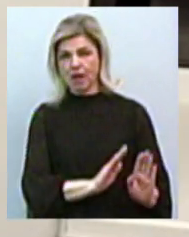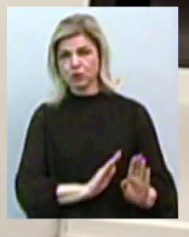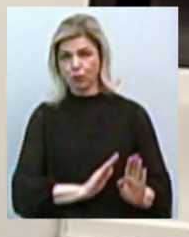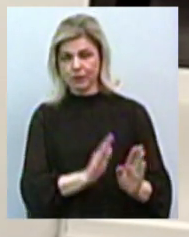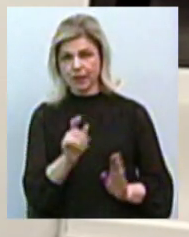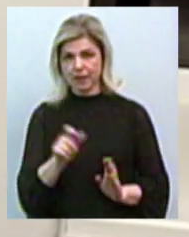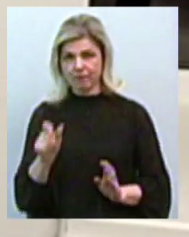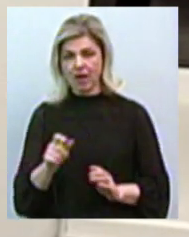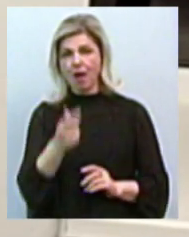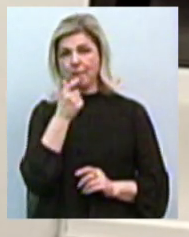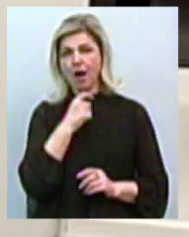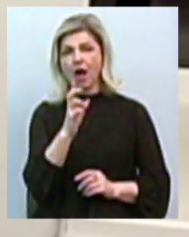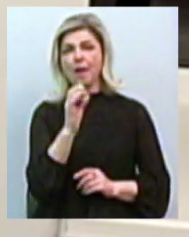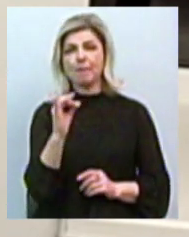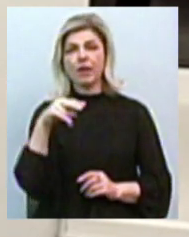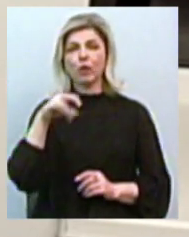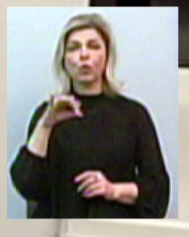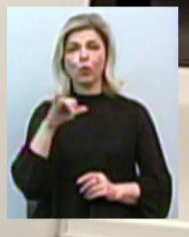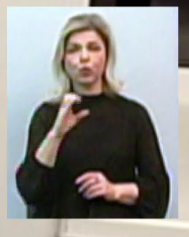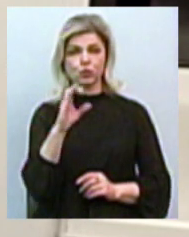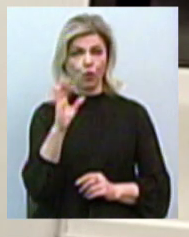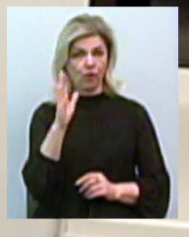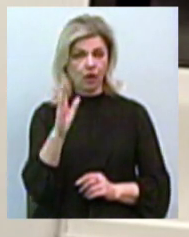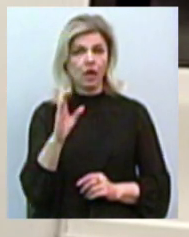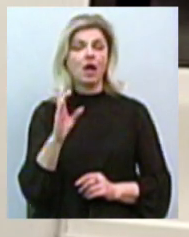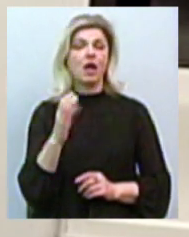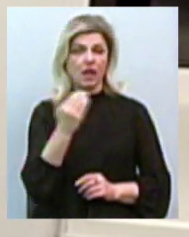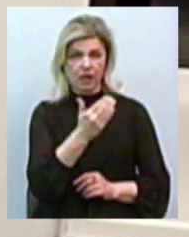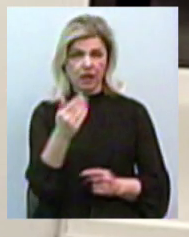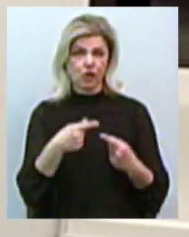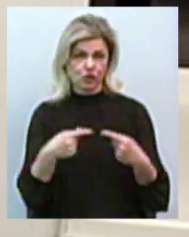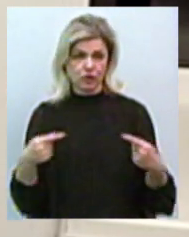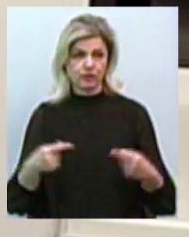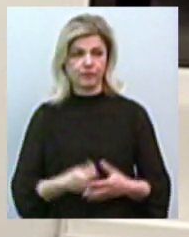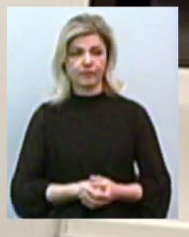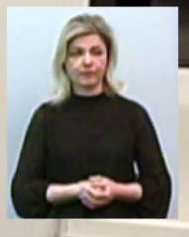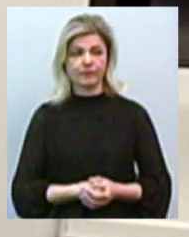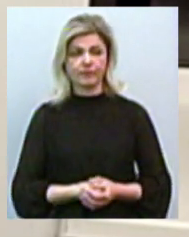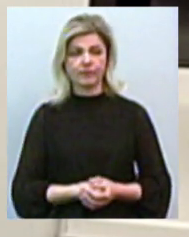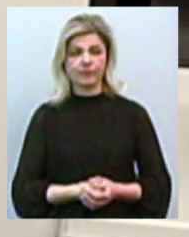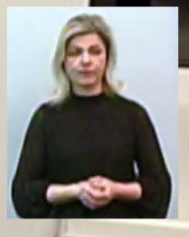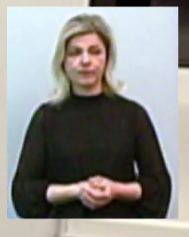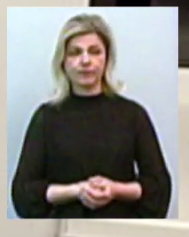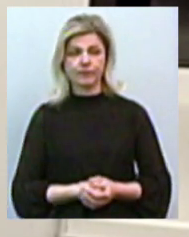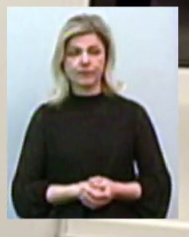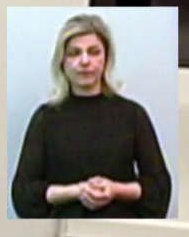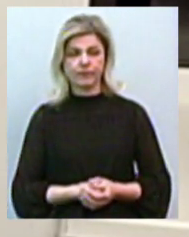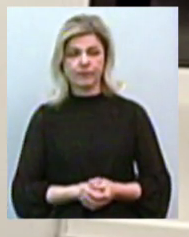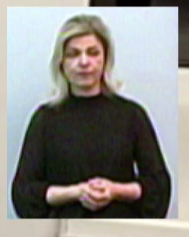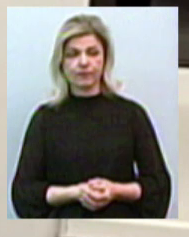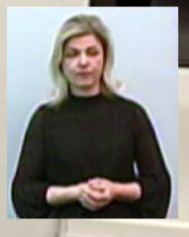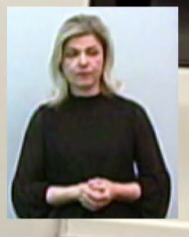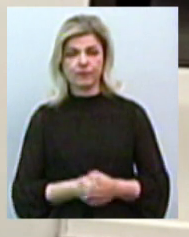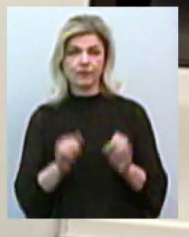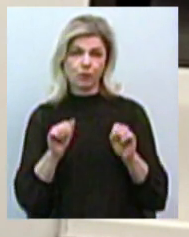пана Білоуса і всіх інших. Стрілочників найдуть, найдуть там якогось хлопчика, там, скажуть, що він на тістацію не